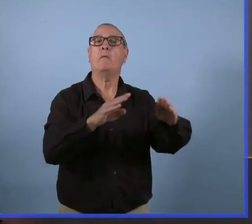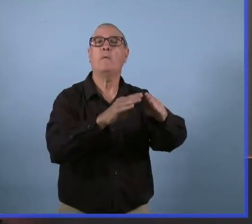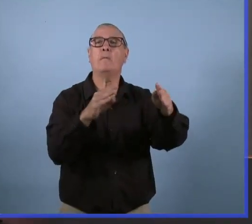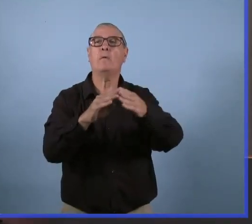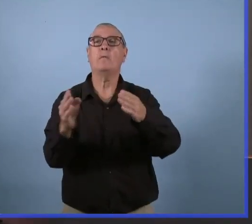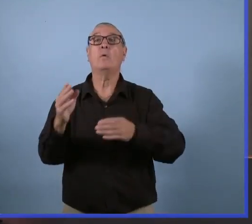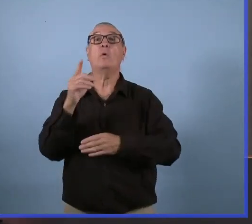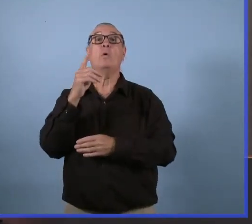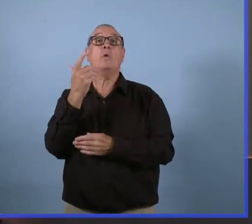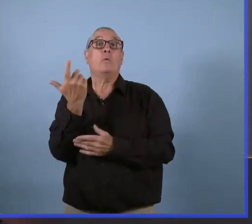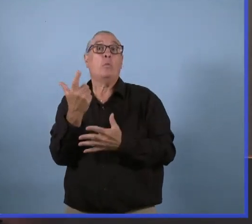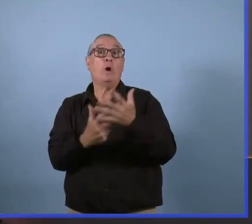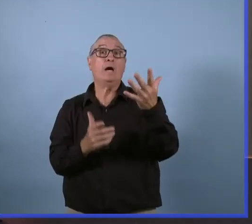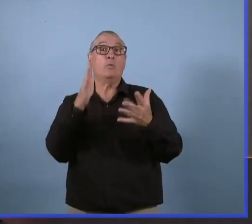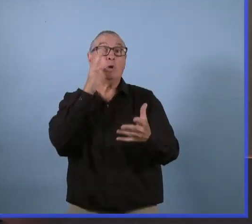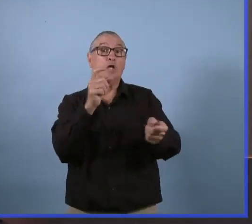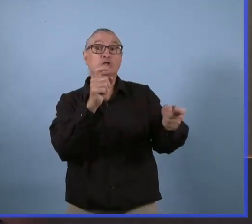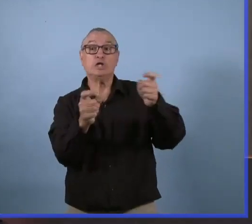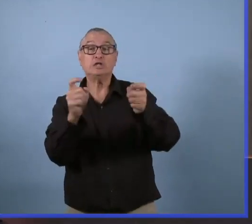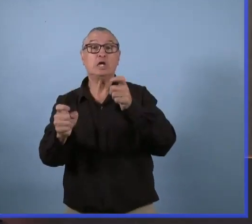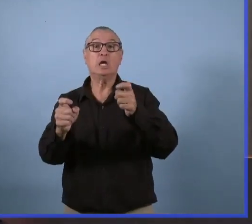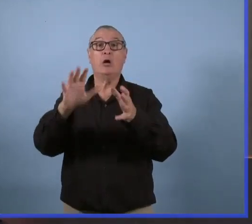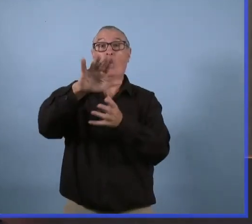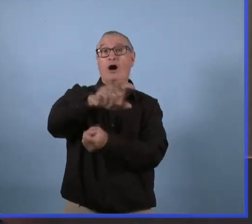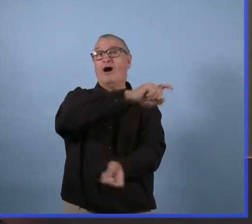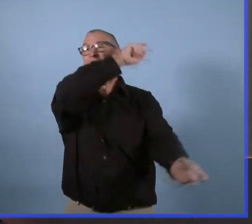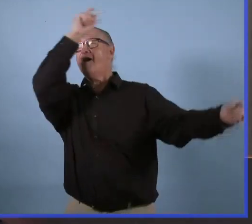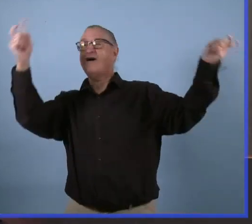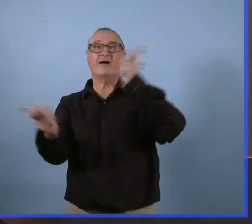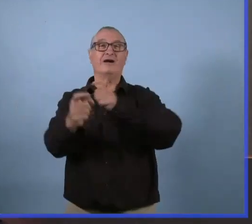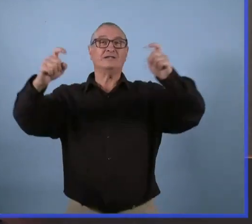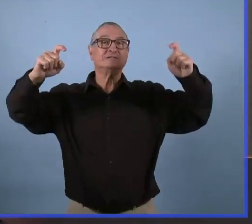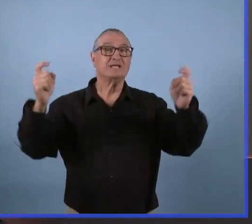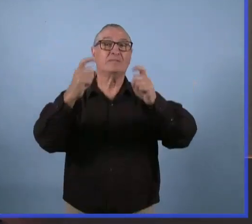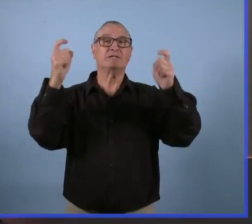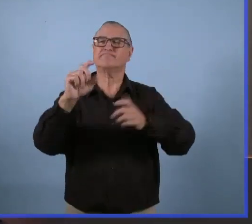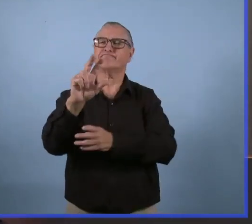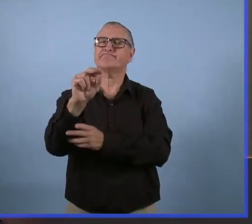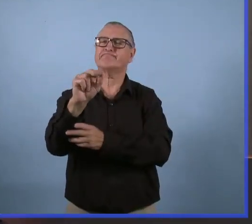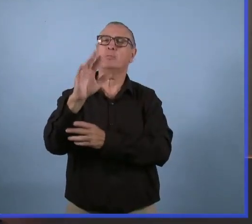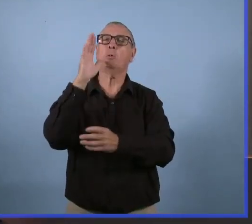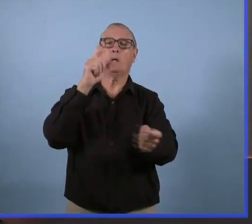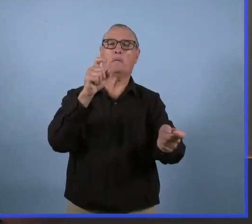Je pense qu'il y aura des changements subtils, mais je ne pas s'il y aura des changements énormes.